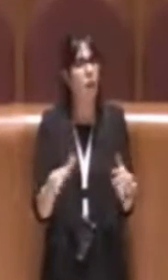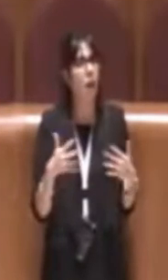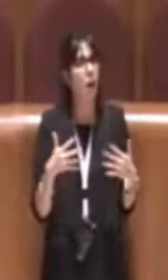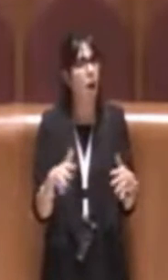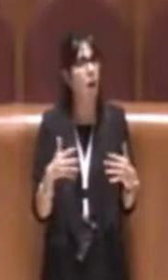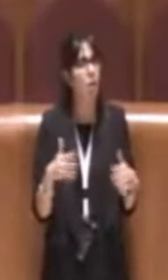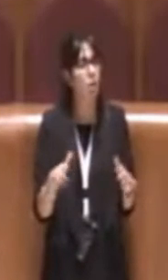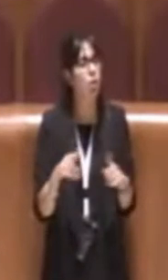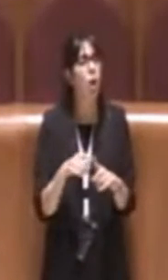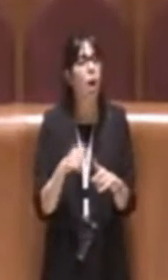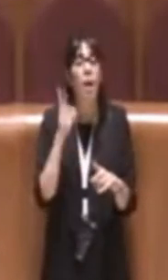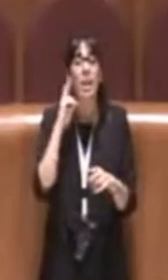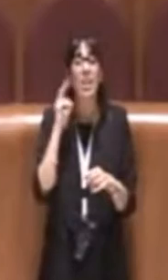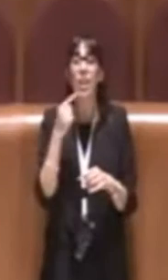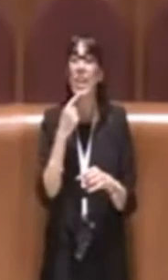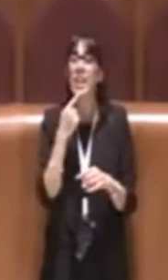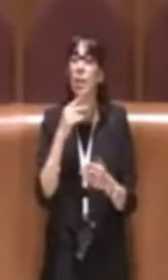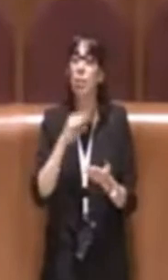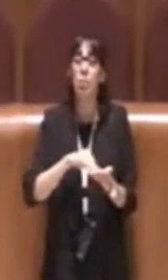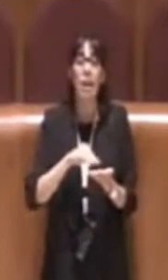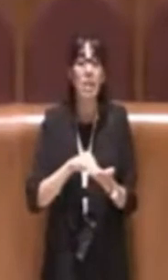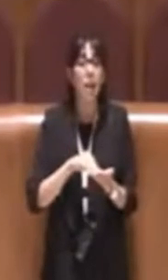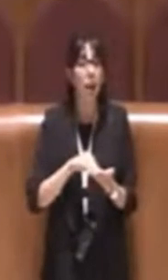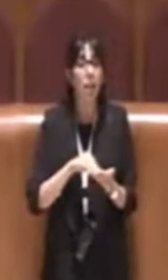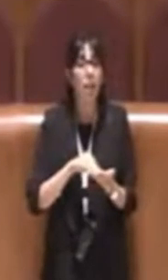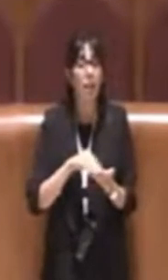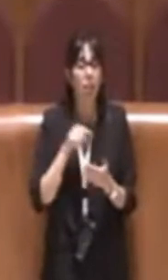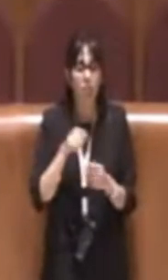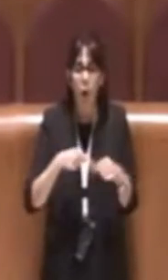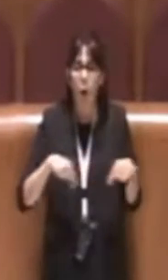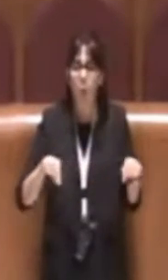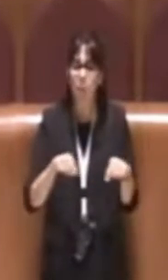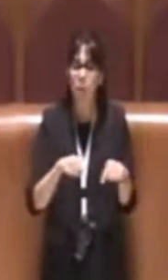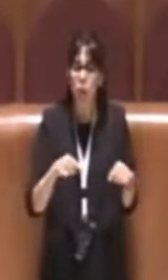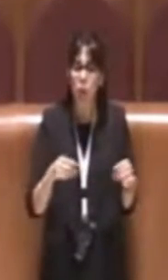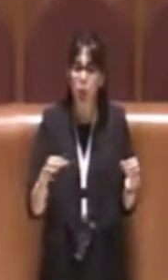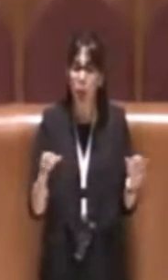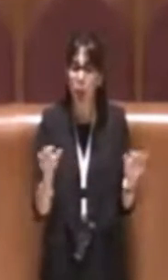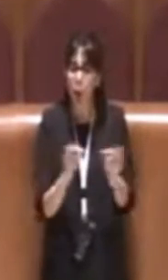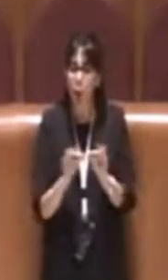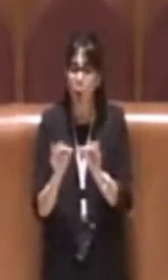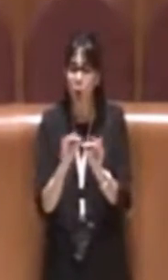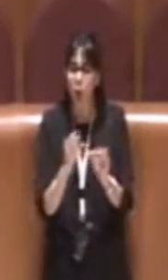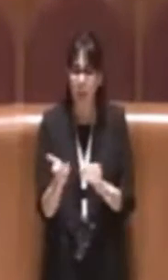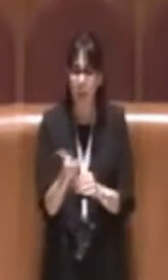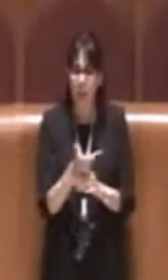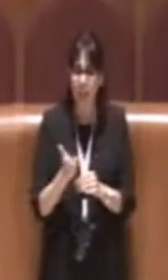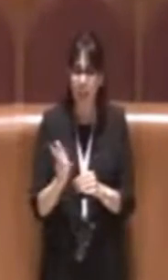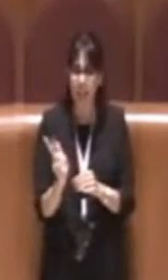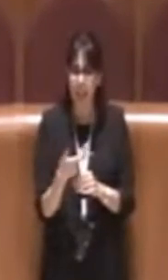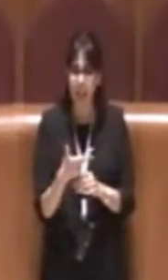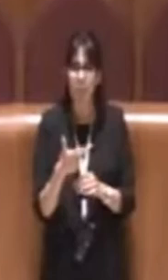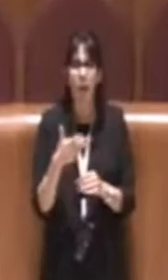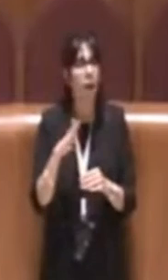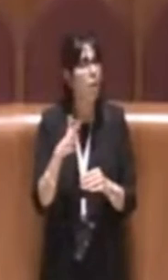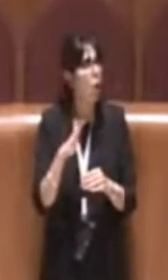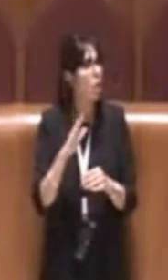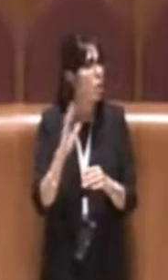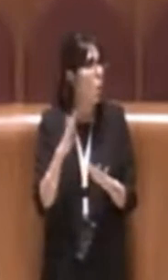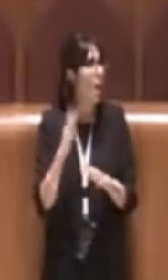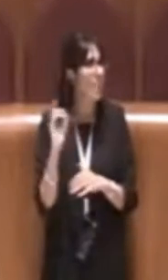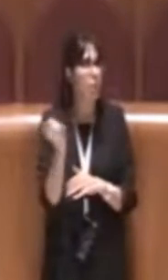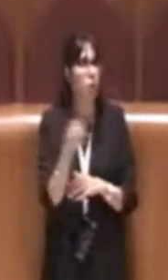coloro che erano presenti, eravamo praticamente in quella commissione congiunta, tripla, presenti quasi tutti i consiglieri di quest'Aula,